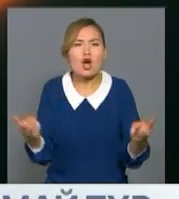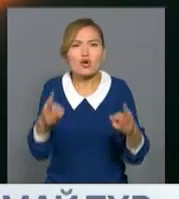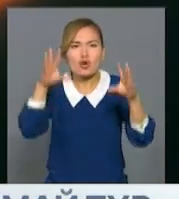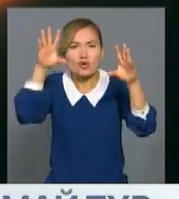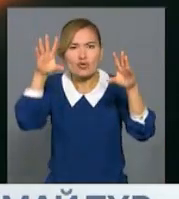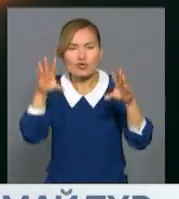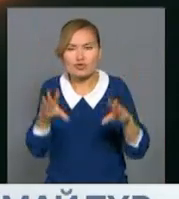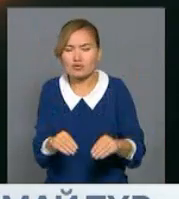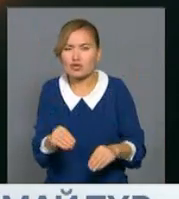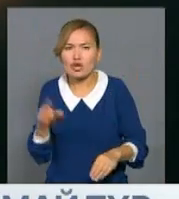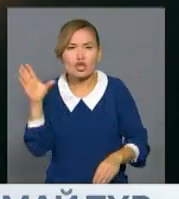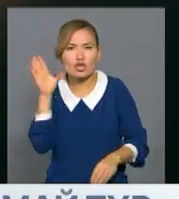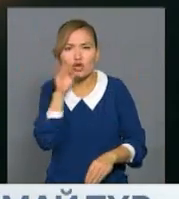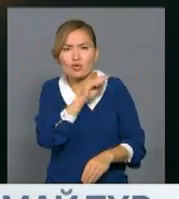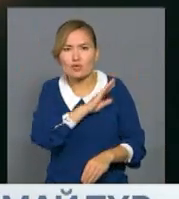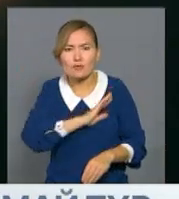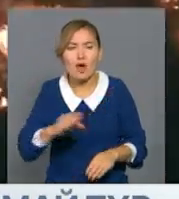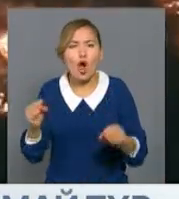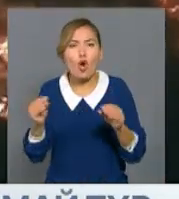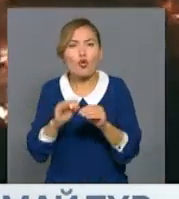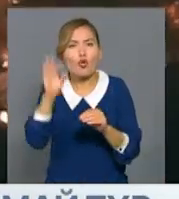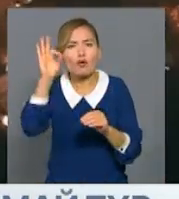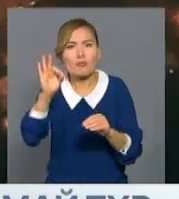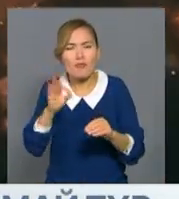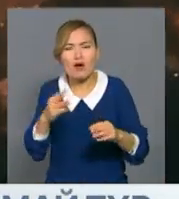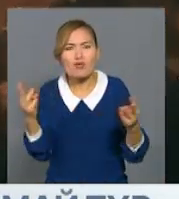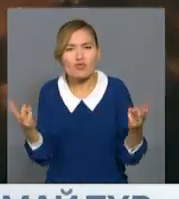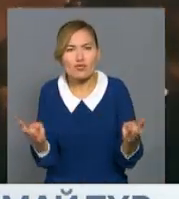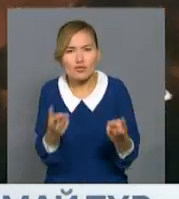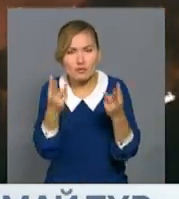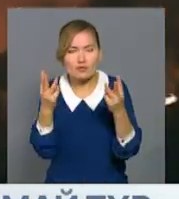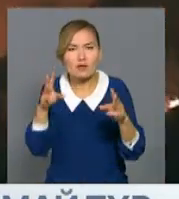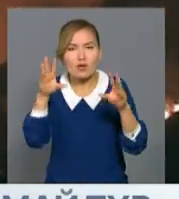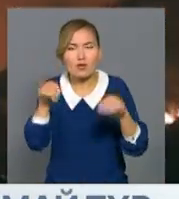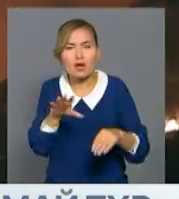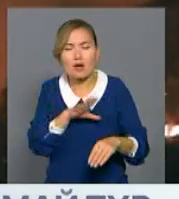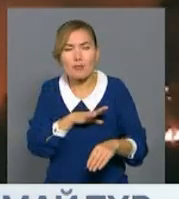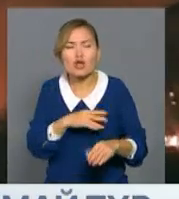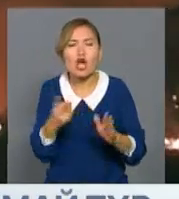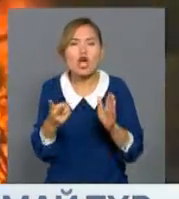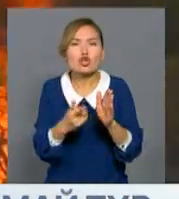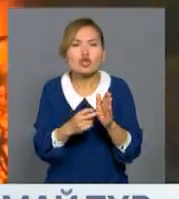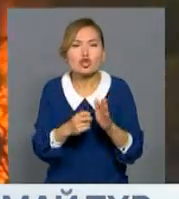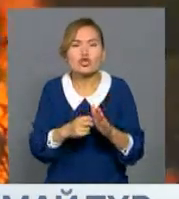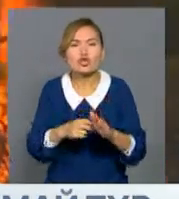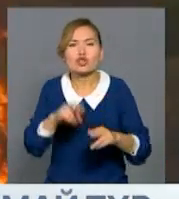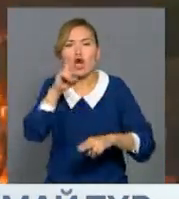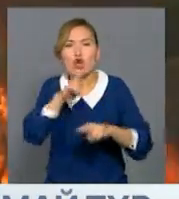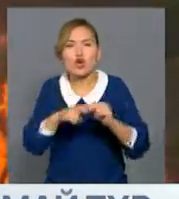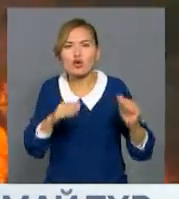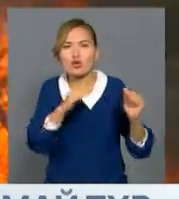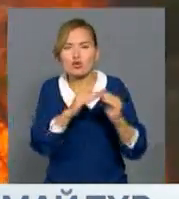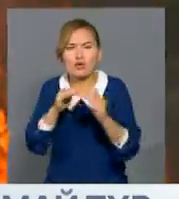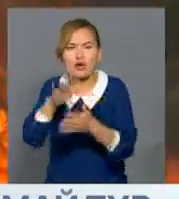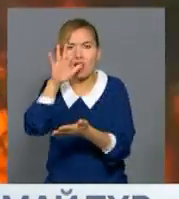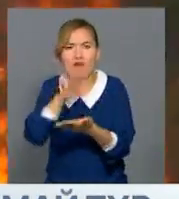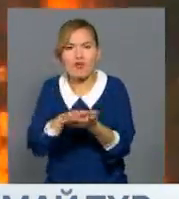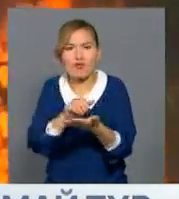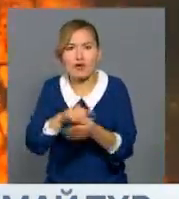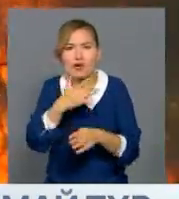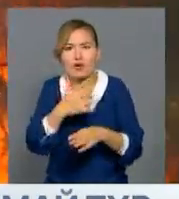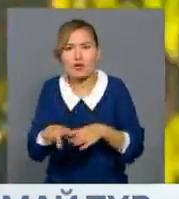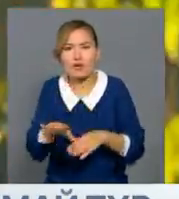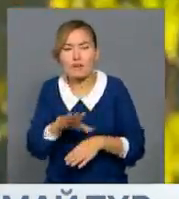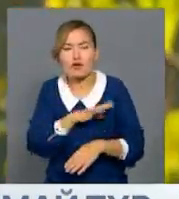тұрысқанмен өрттің 10% ғана сөнді. Сол омақта 700-ден астам құрлысын саны бар. Маңайдағы елді мекенгеде қауіп болғандықтан